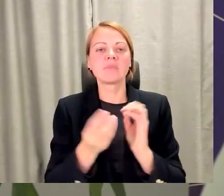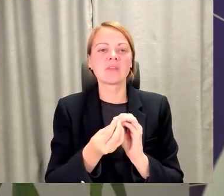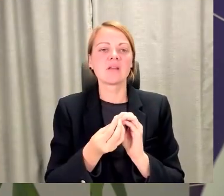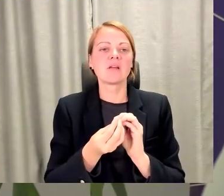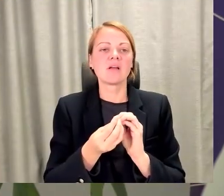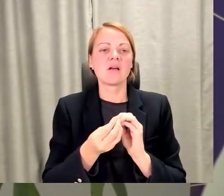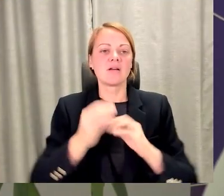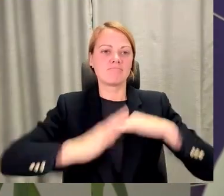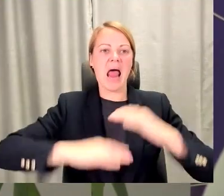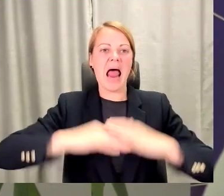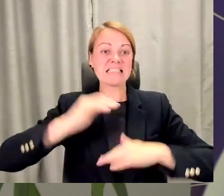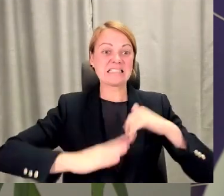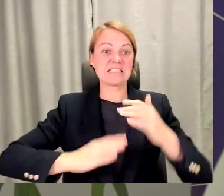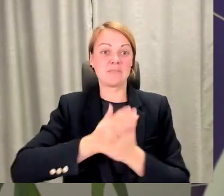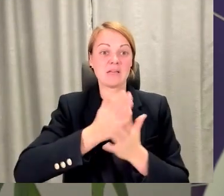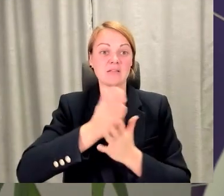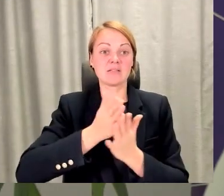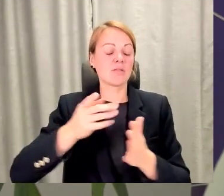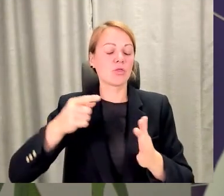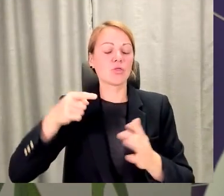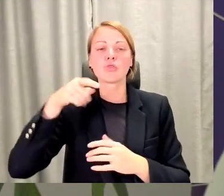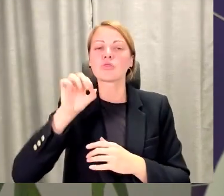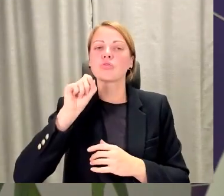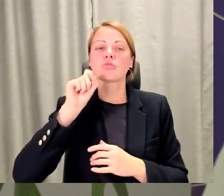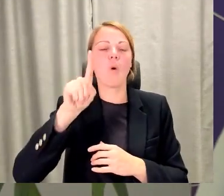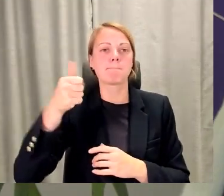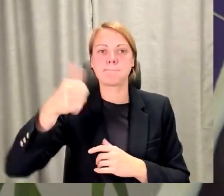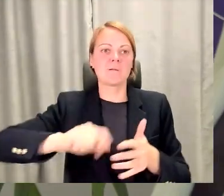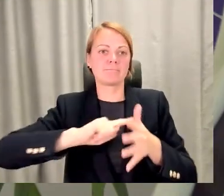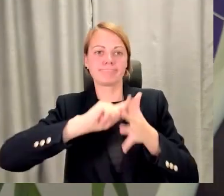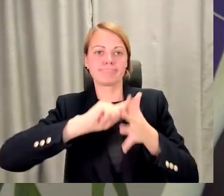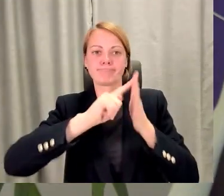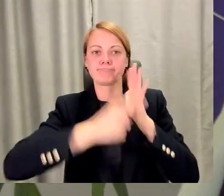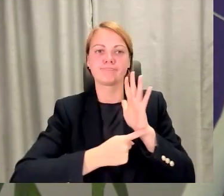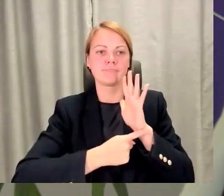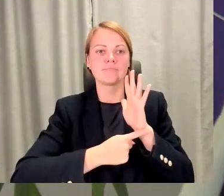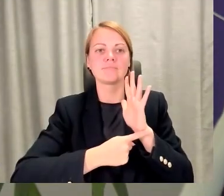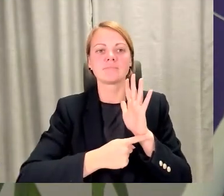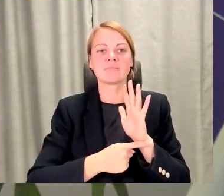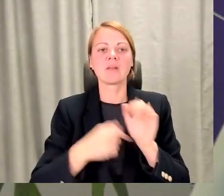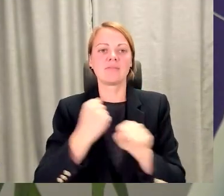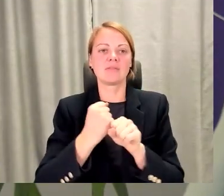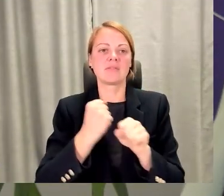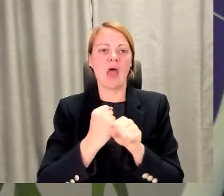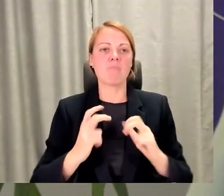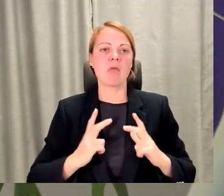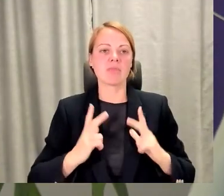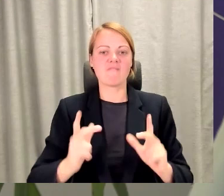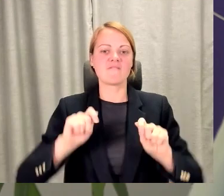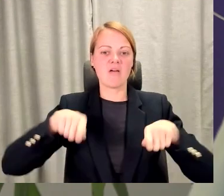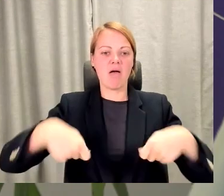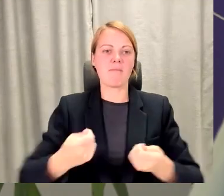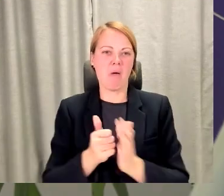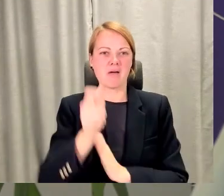top prasmi lietas, nodemonstrēja darba devēja pārstāvis. Tas tiešām ir tas